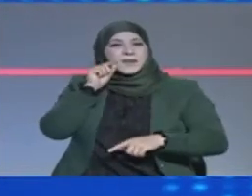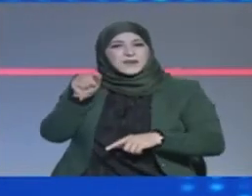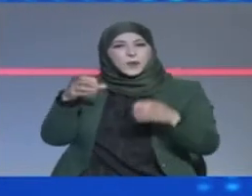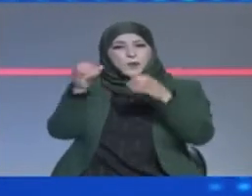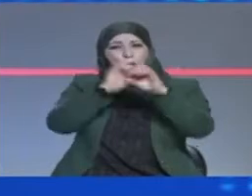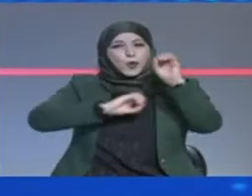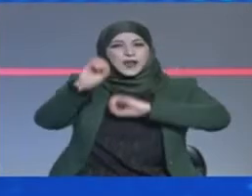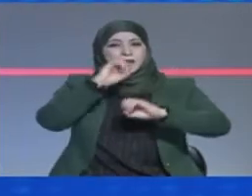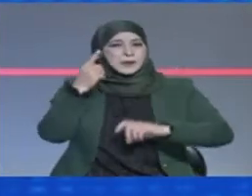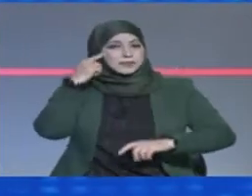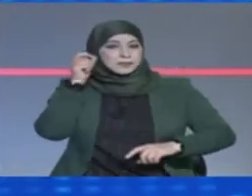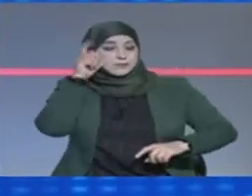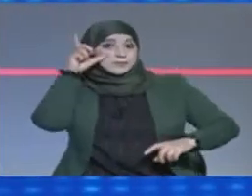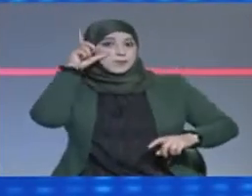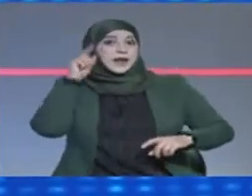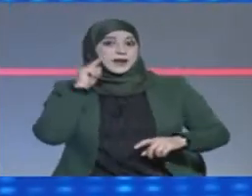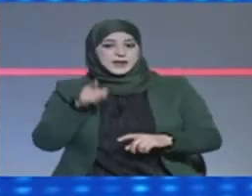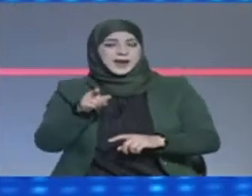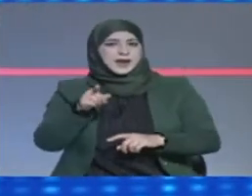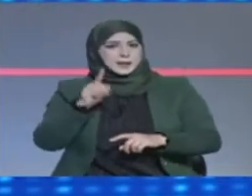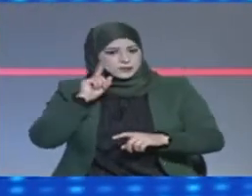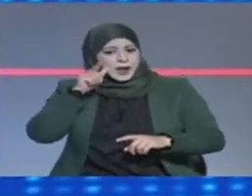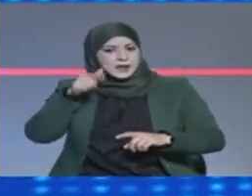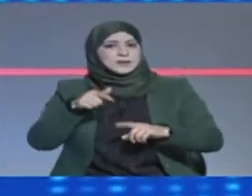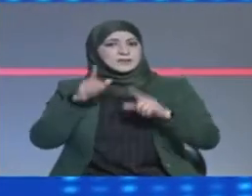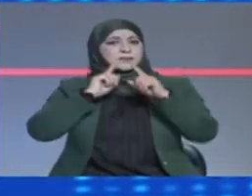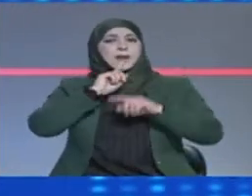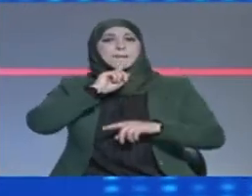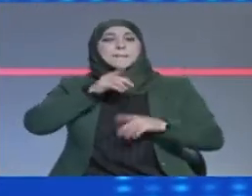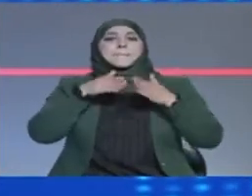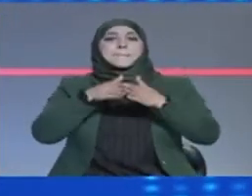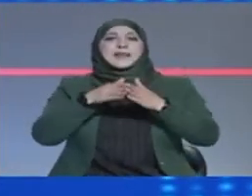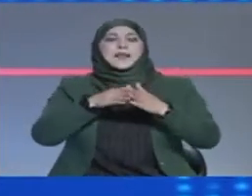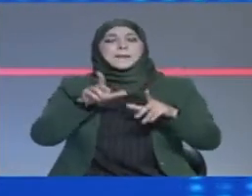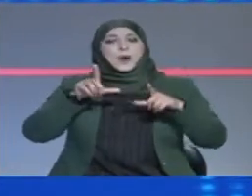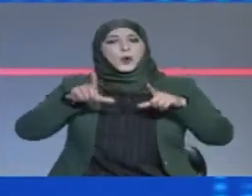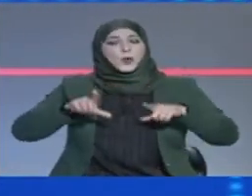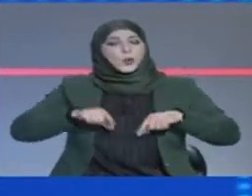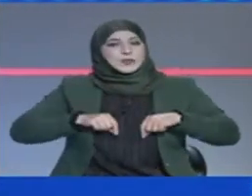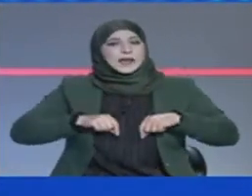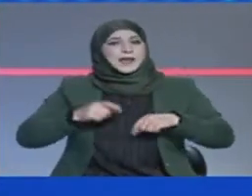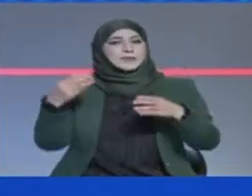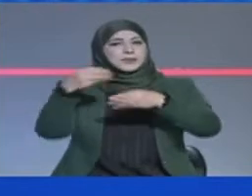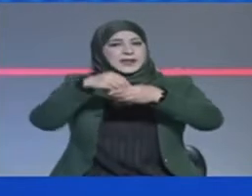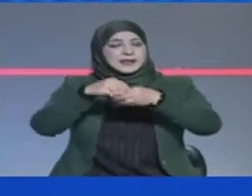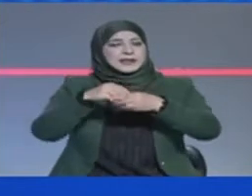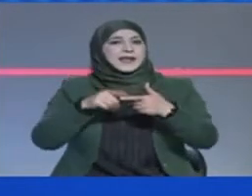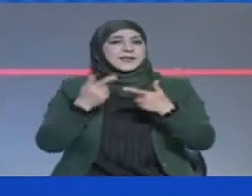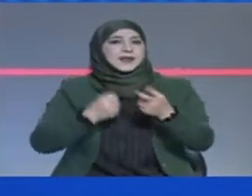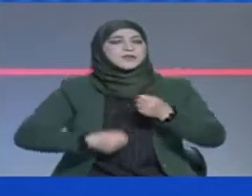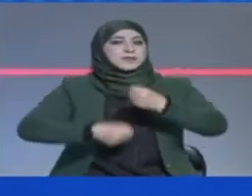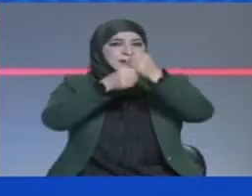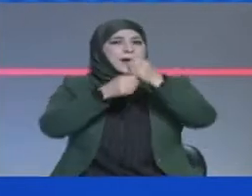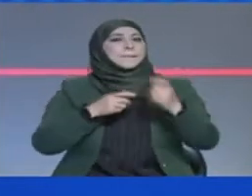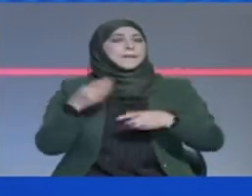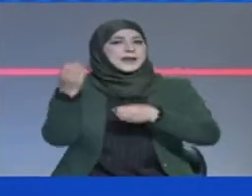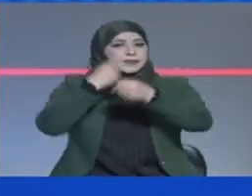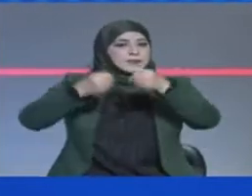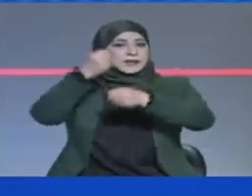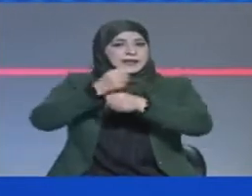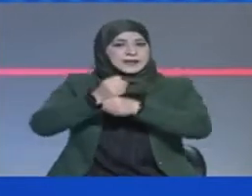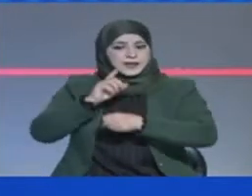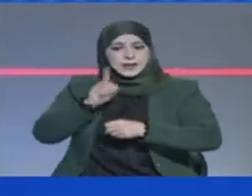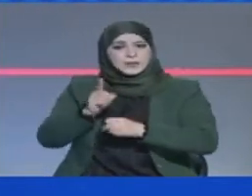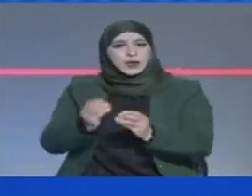قضية في تجاوز السلطة ومطلب إيقاف تنفيذ قرار وزير الاقتصاد والمالية ودعم الاستثمار القاضي بتمتيع